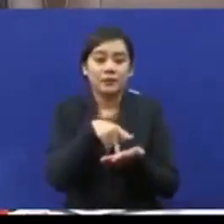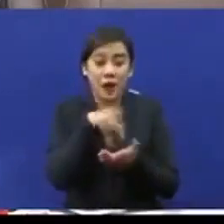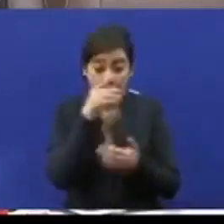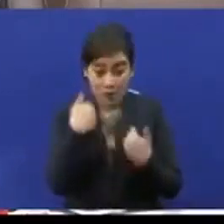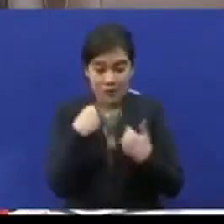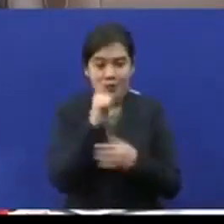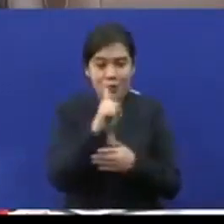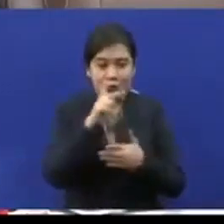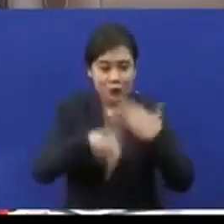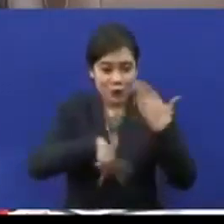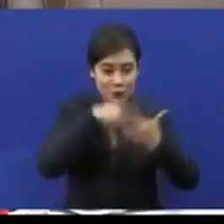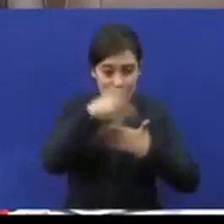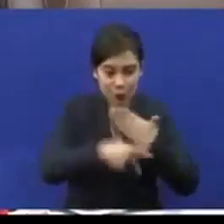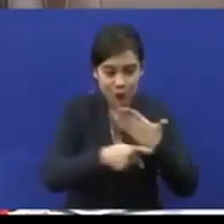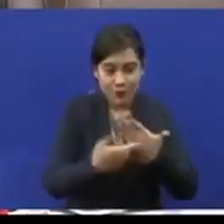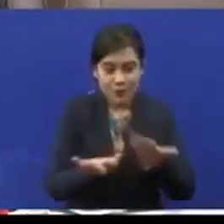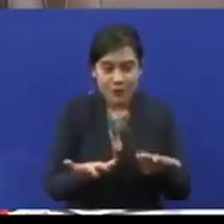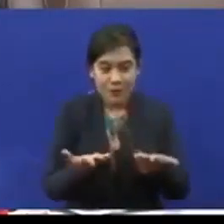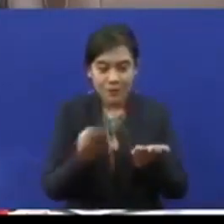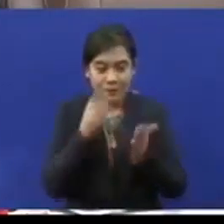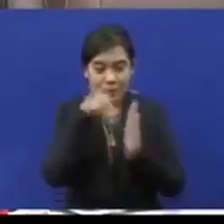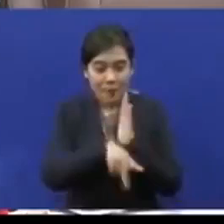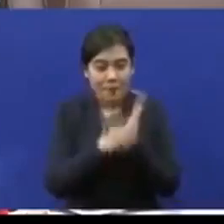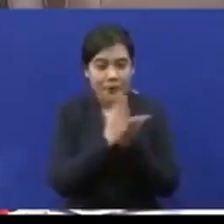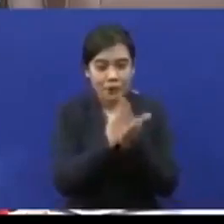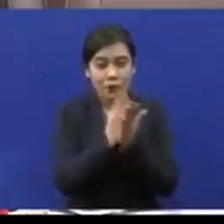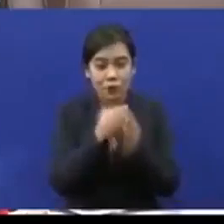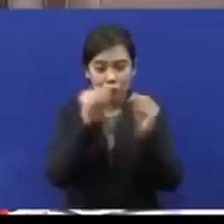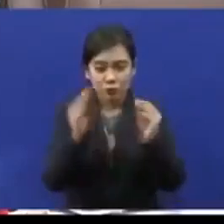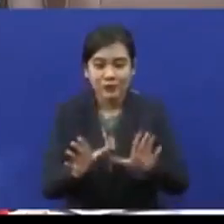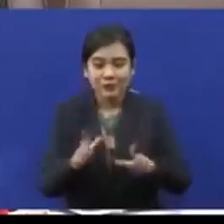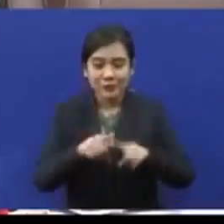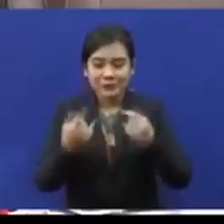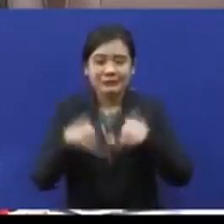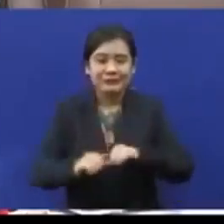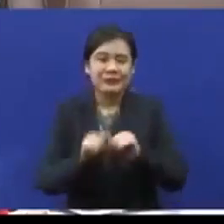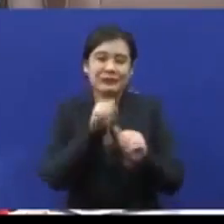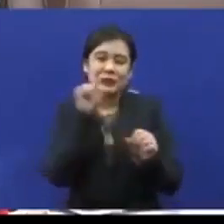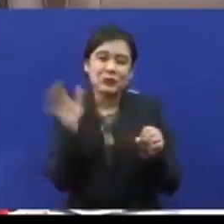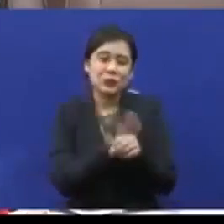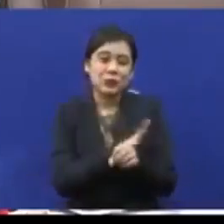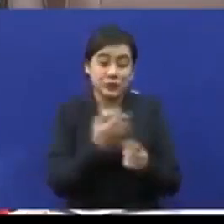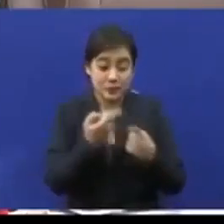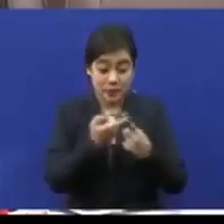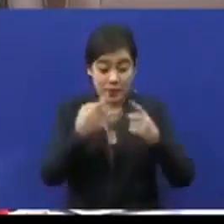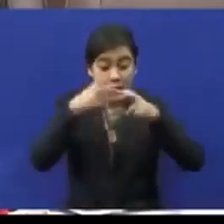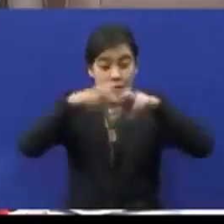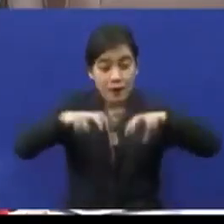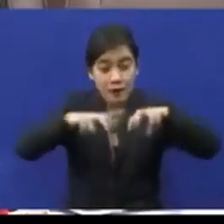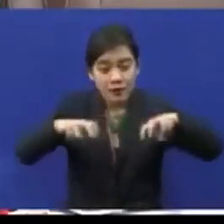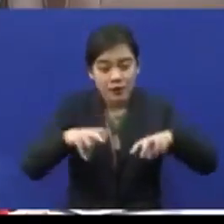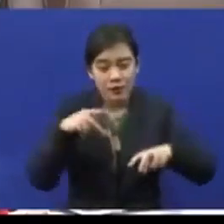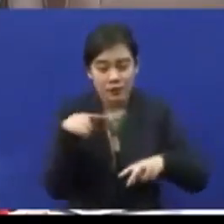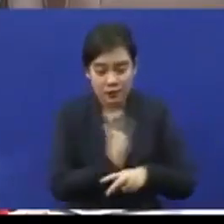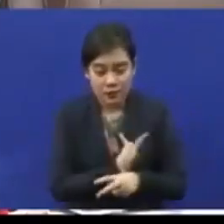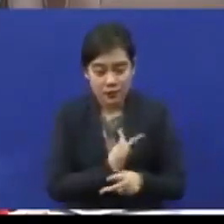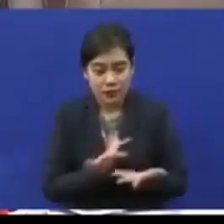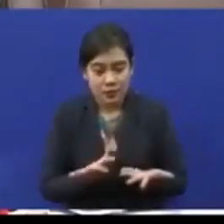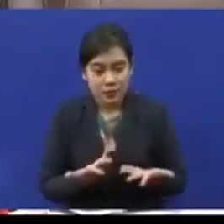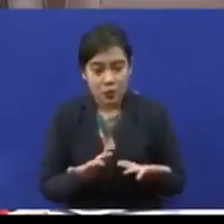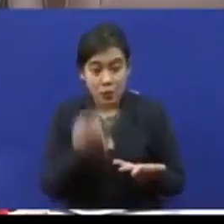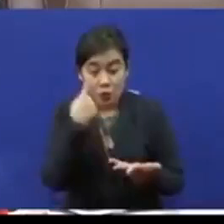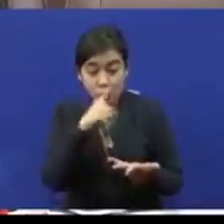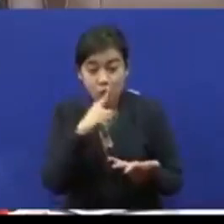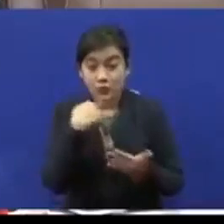pembantu guru tetapi tidak mencukupi lagi sekarang. Daripada kajian kita kita mendapati bahawa untuk